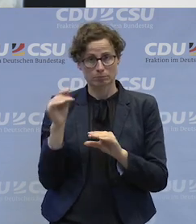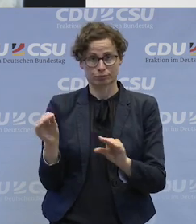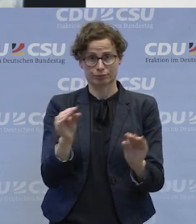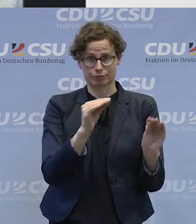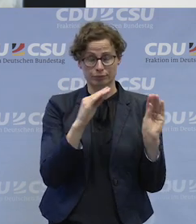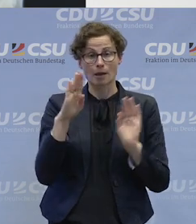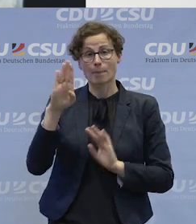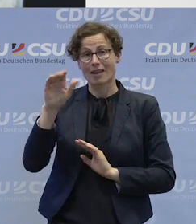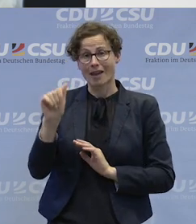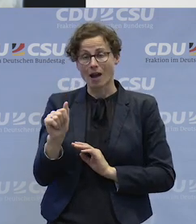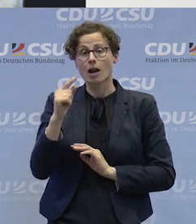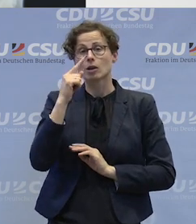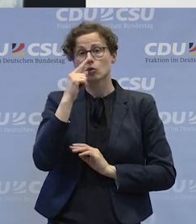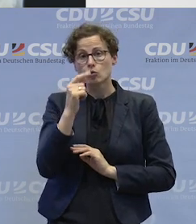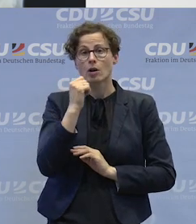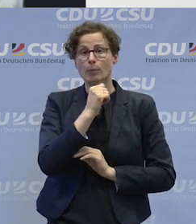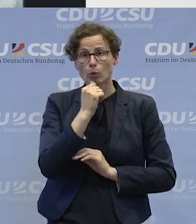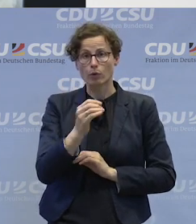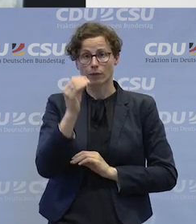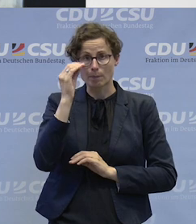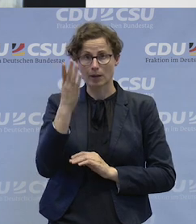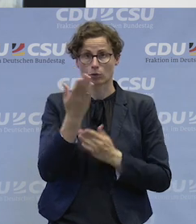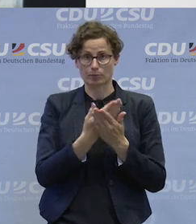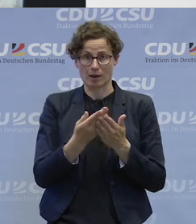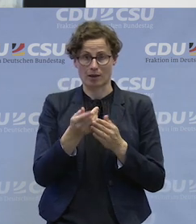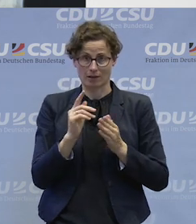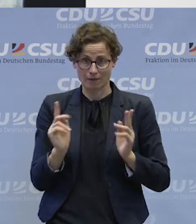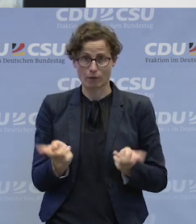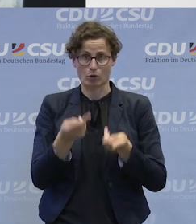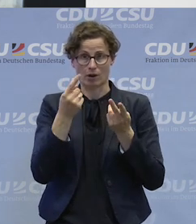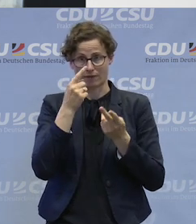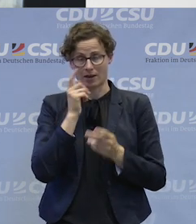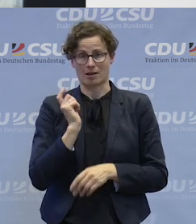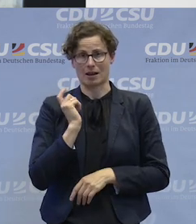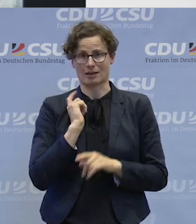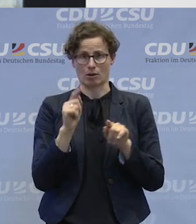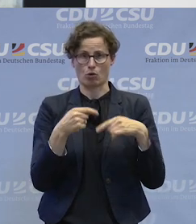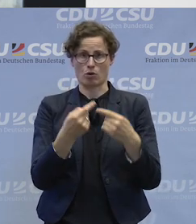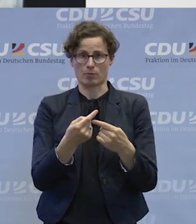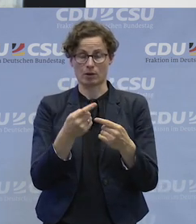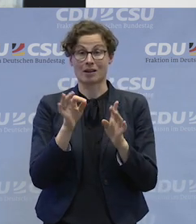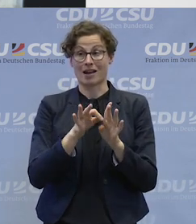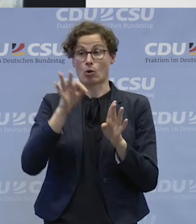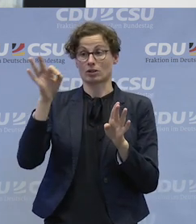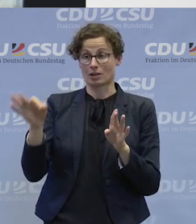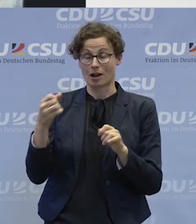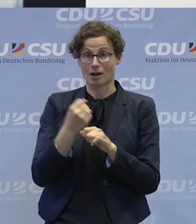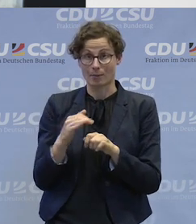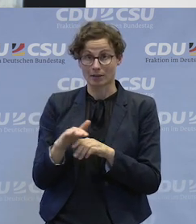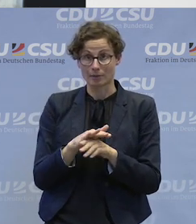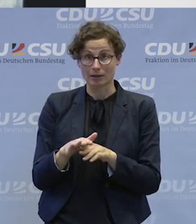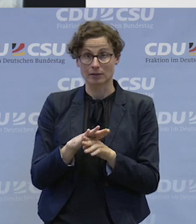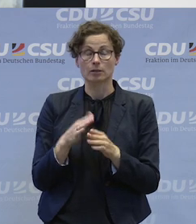würde nur noch Berufsbildungsbereich in eigenen Räumlichkeiten unterstützen und ausgelagerte Arbeitsplätze beispielsweise